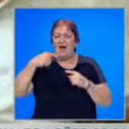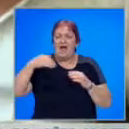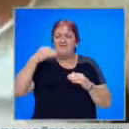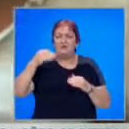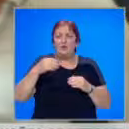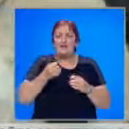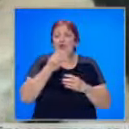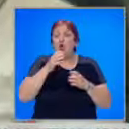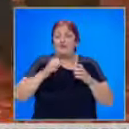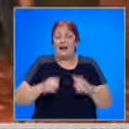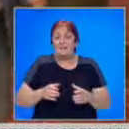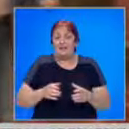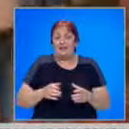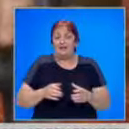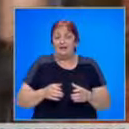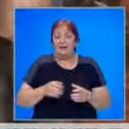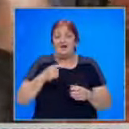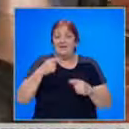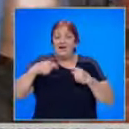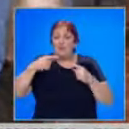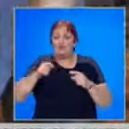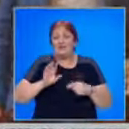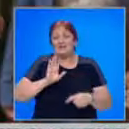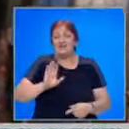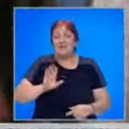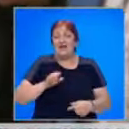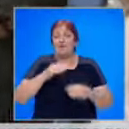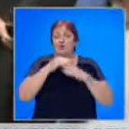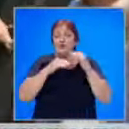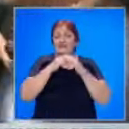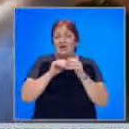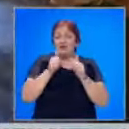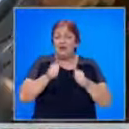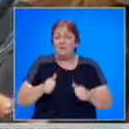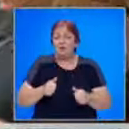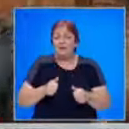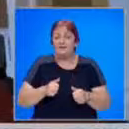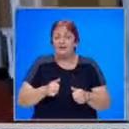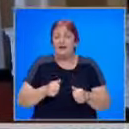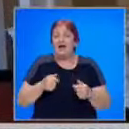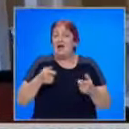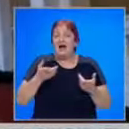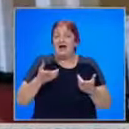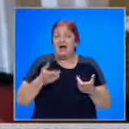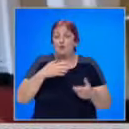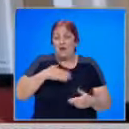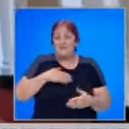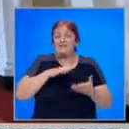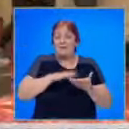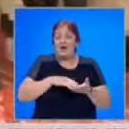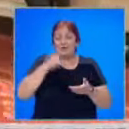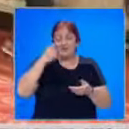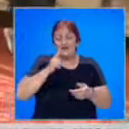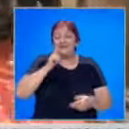нов кабинет, в процеса на неговото изграждане и сформиране, както и имат право да